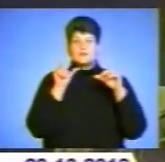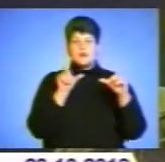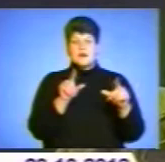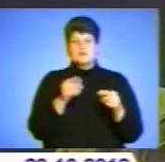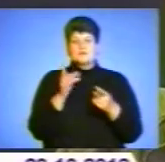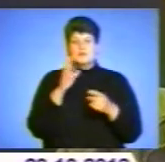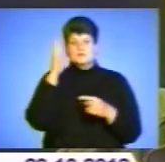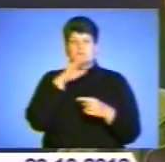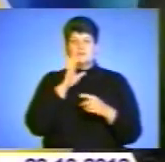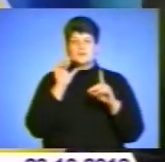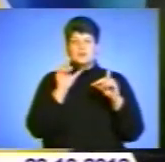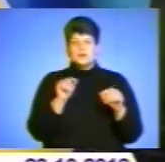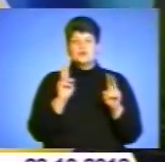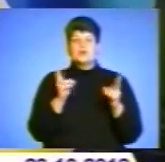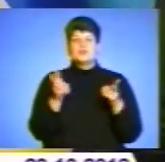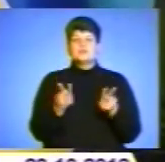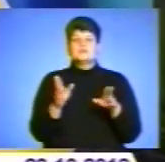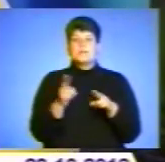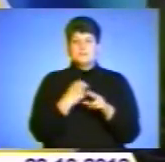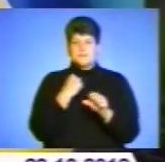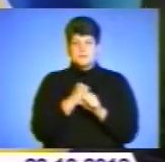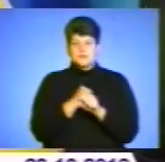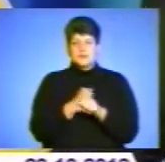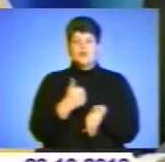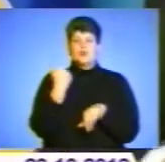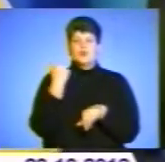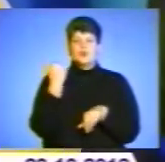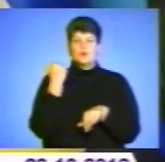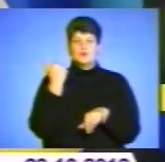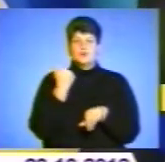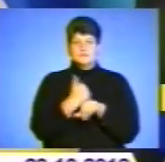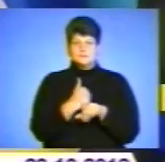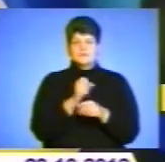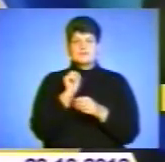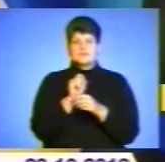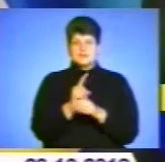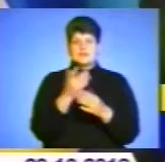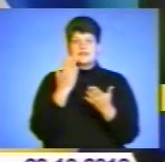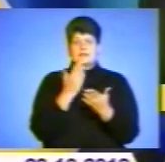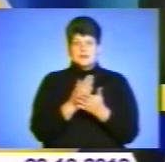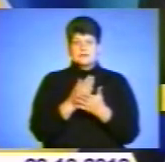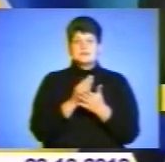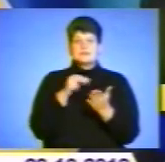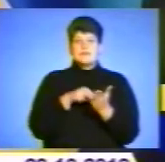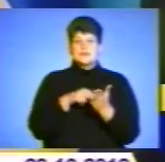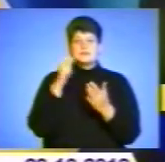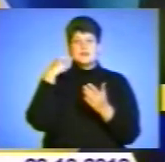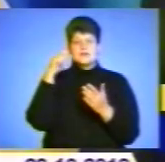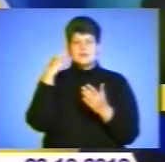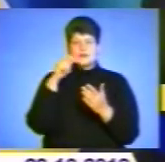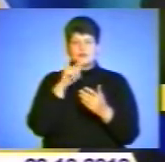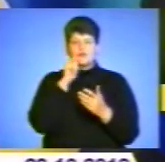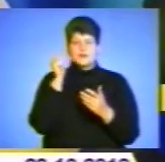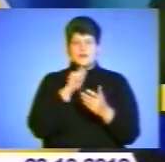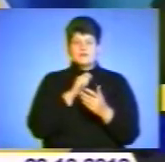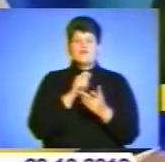батьків втратили роботу. Одним із ключових завдань, які ставляться президентом України в стратегії, в